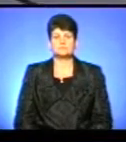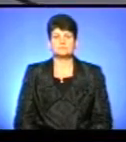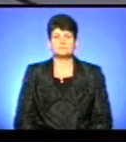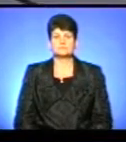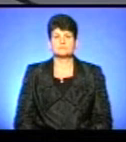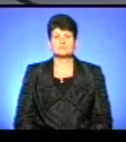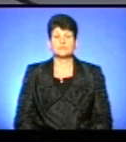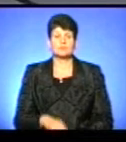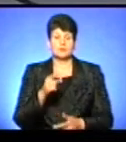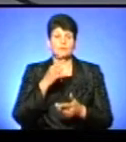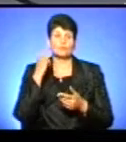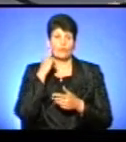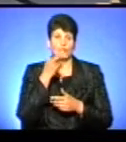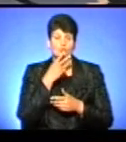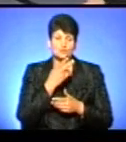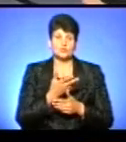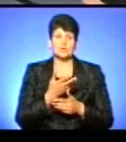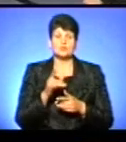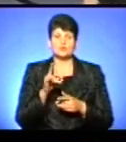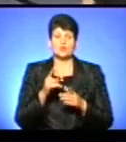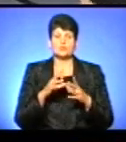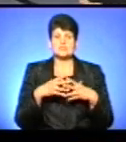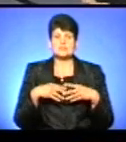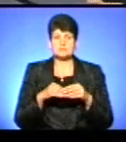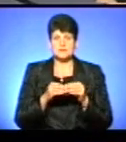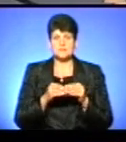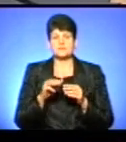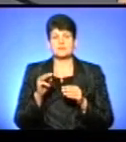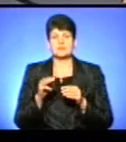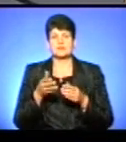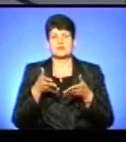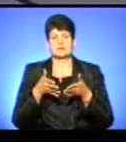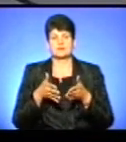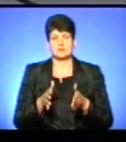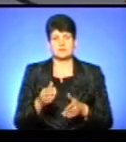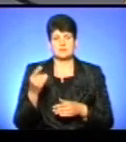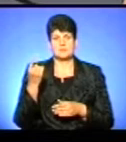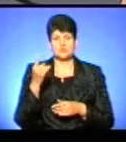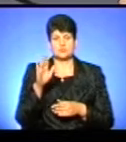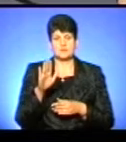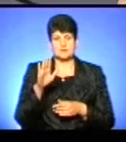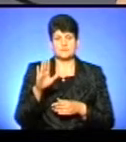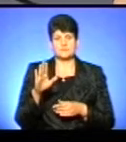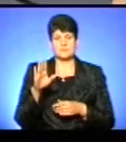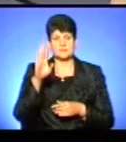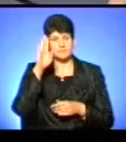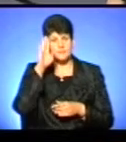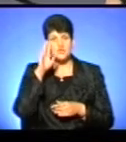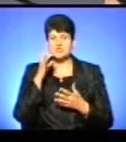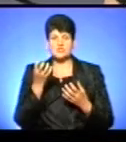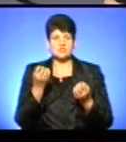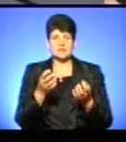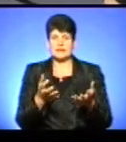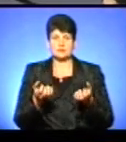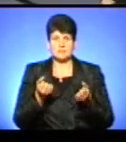Ми почули, що у сім'ї Щепанкевичі народився 1 вересня малюк, ще не отримали, але